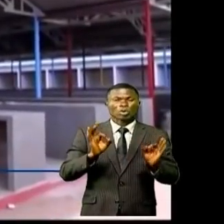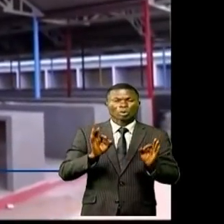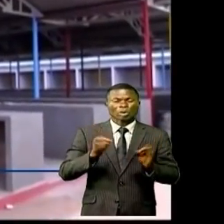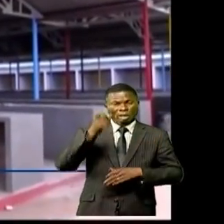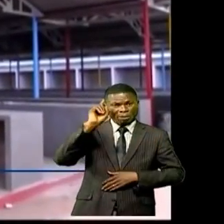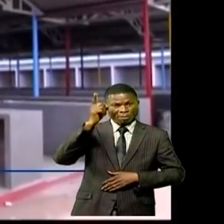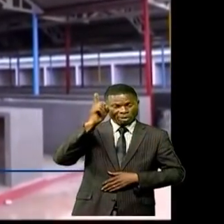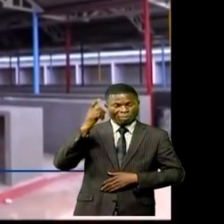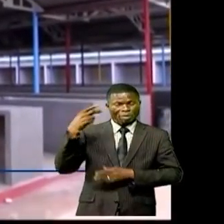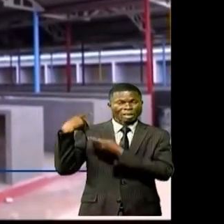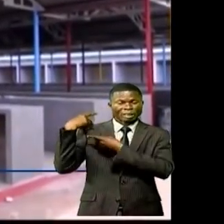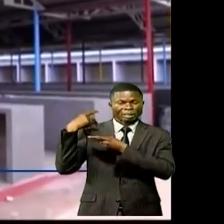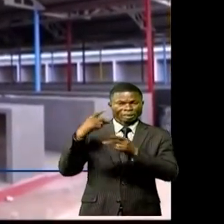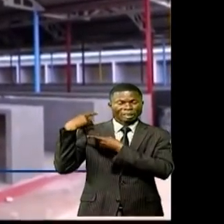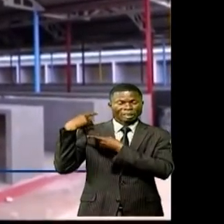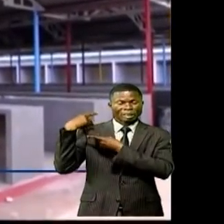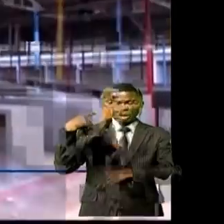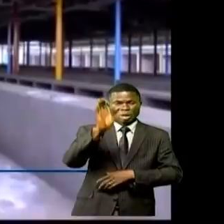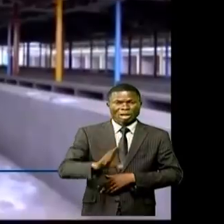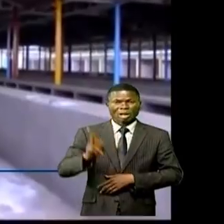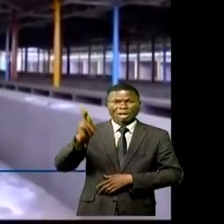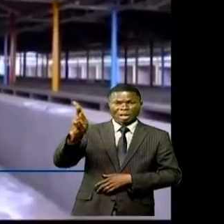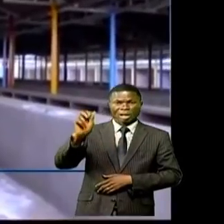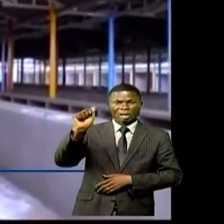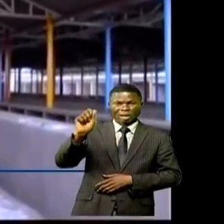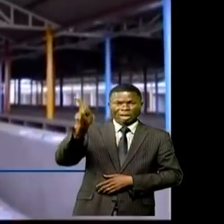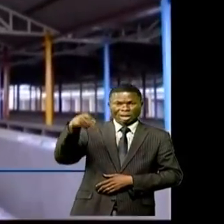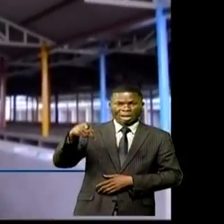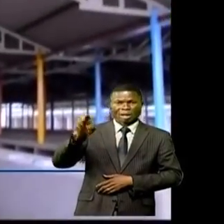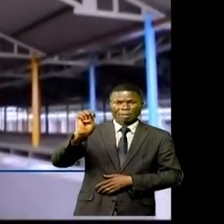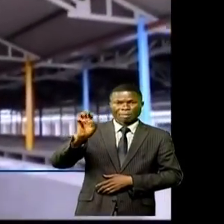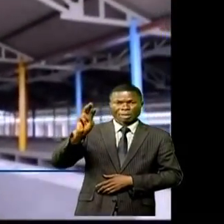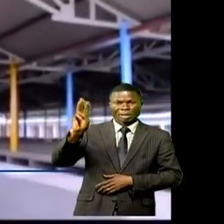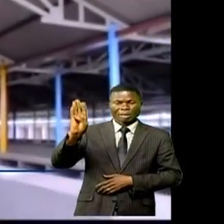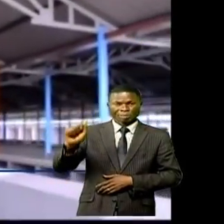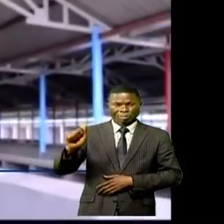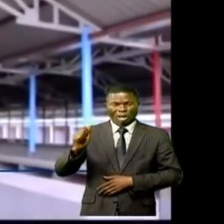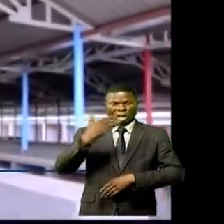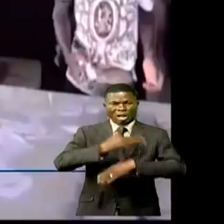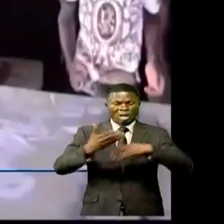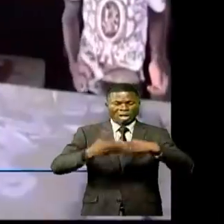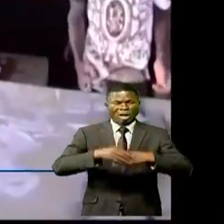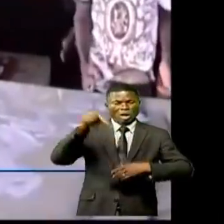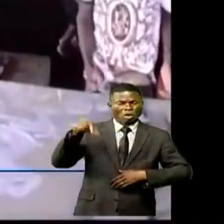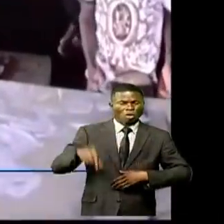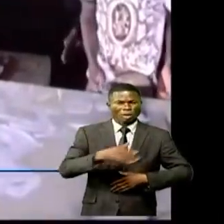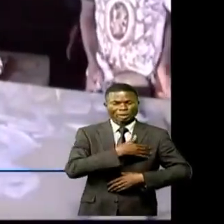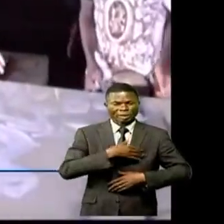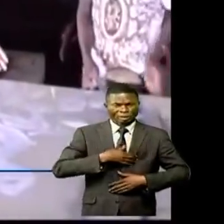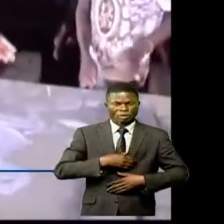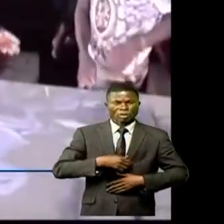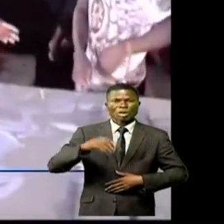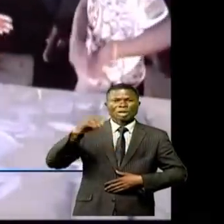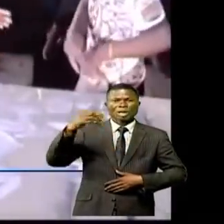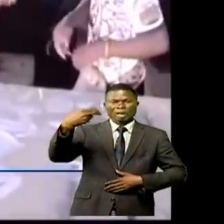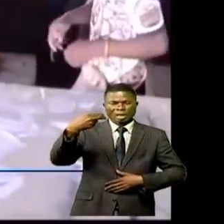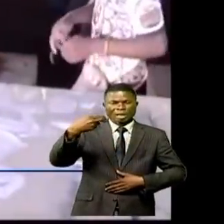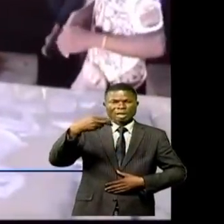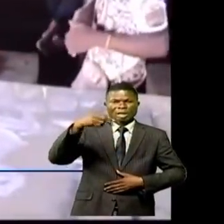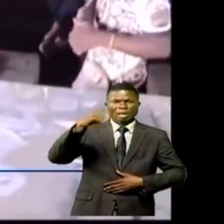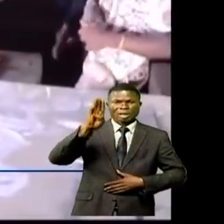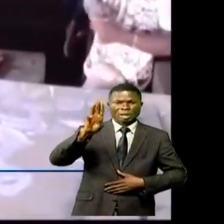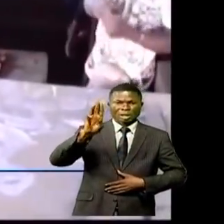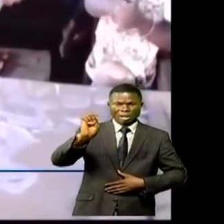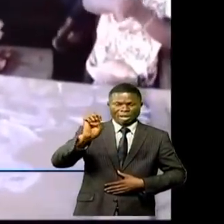premier depuis l'existence de la commune de Capemba, est construit au quartier Ewabora, sur fond propre de la municipalité, grâce à la